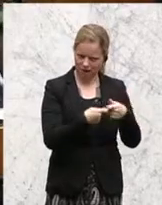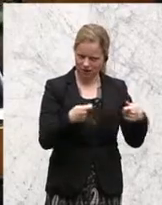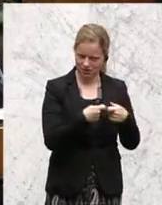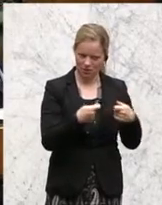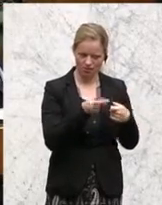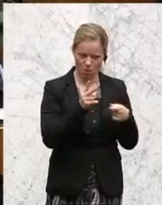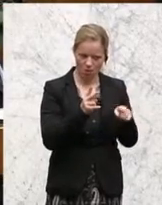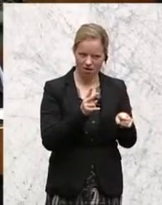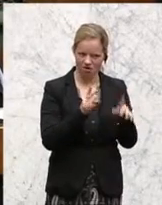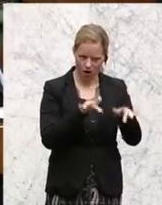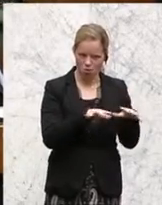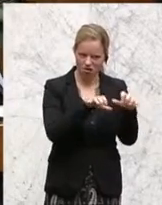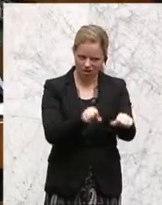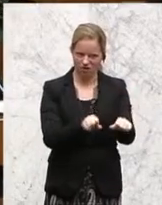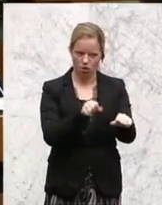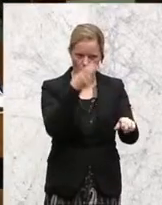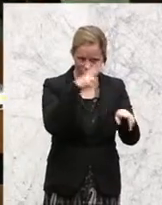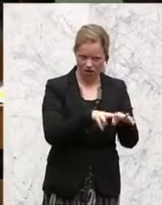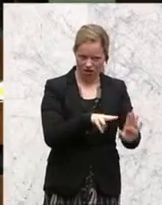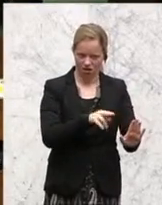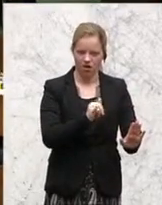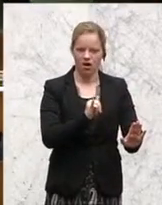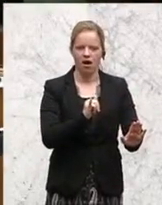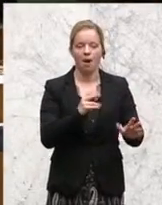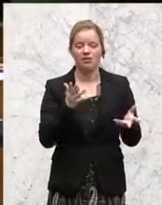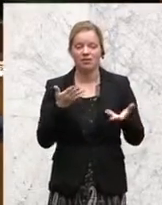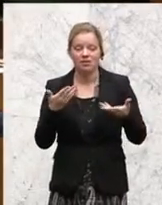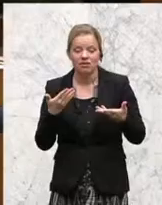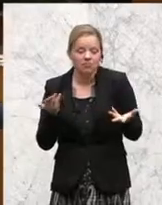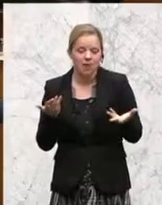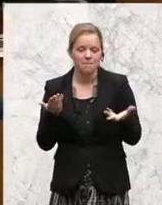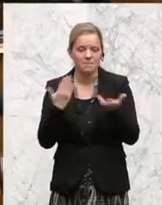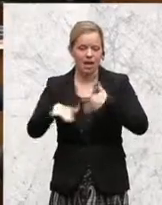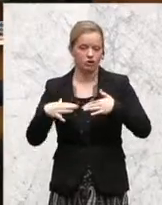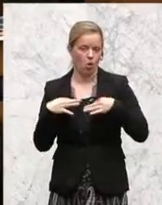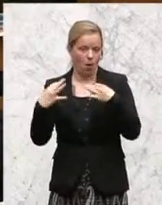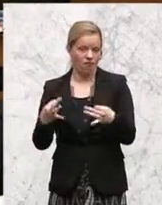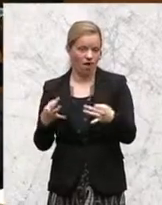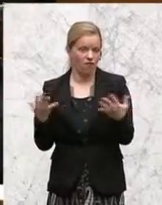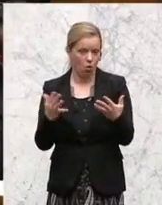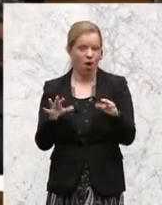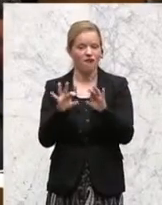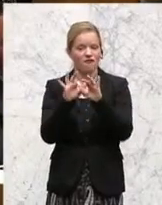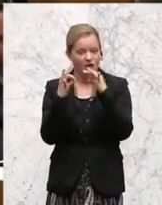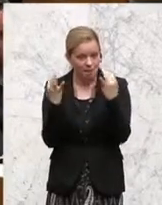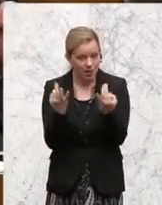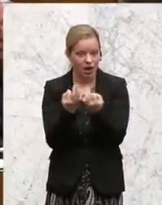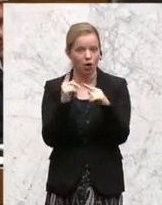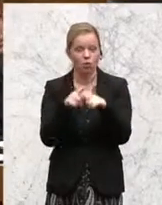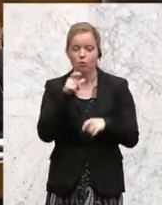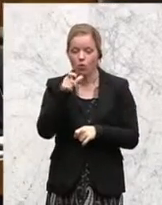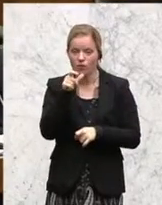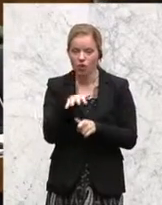Und andererseits dann, wenn und die Mehrheit der Opfer finden sich nach wie vor im familiären und beruflichen